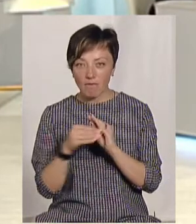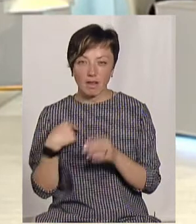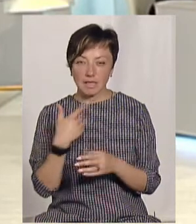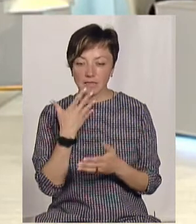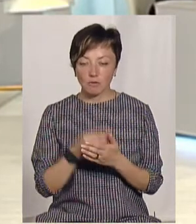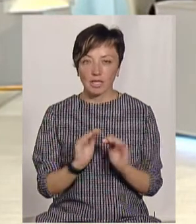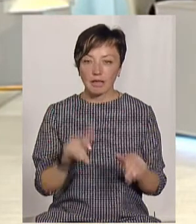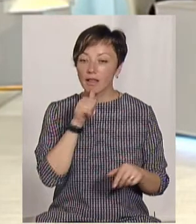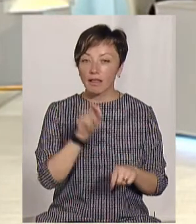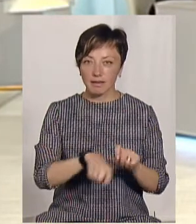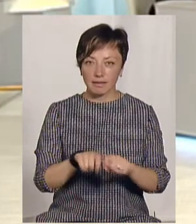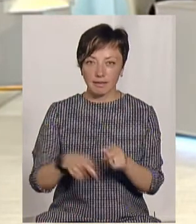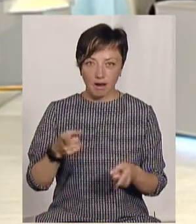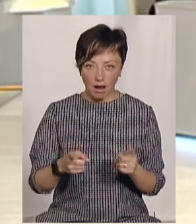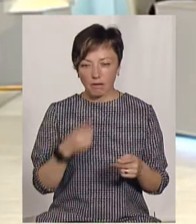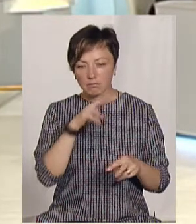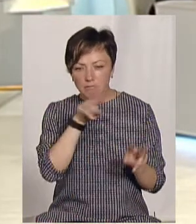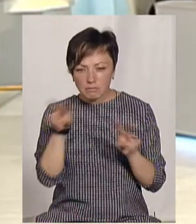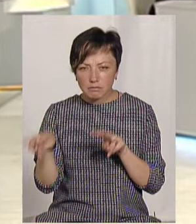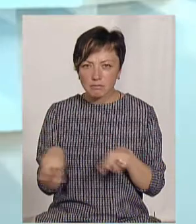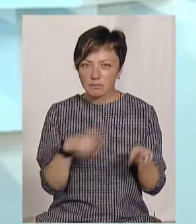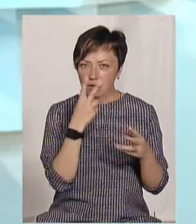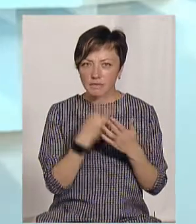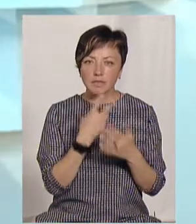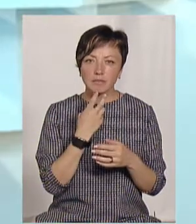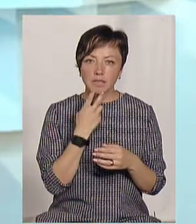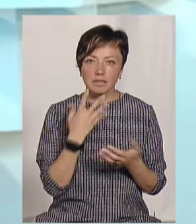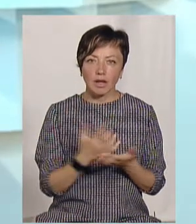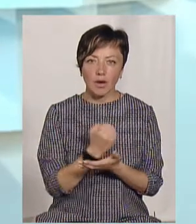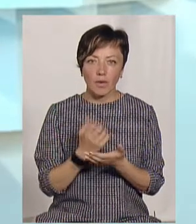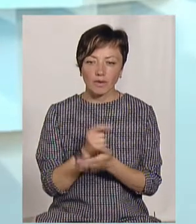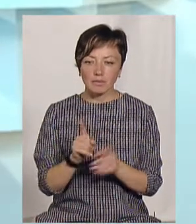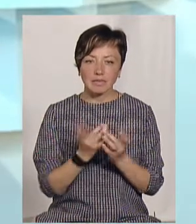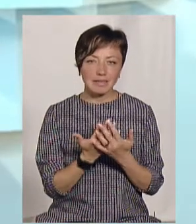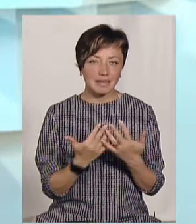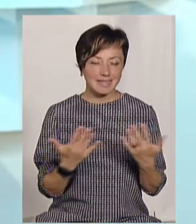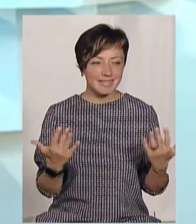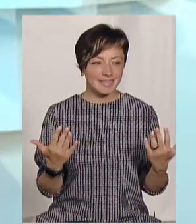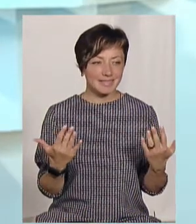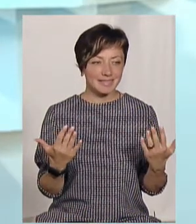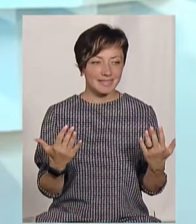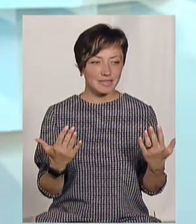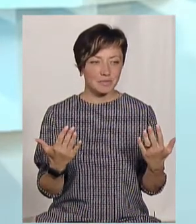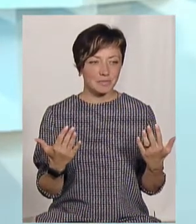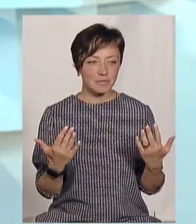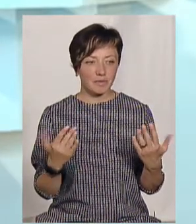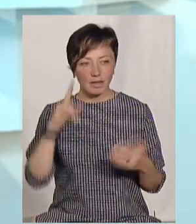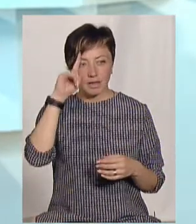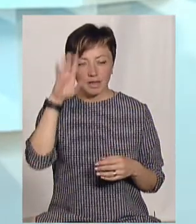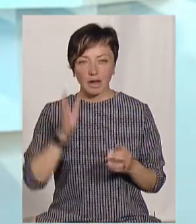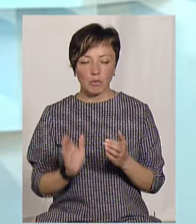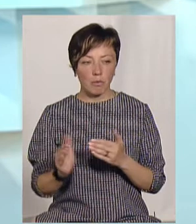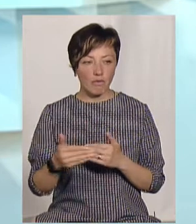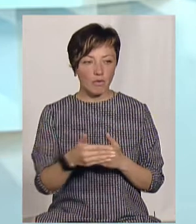я навіть на своїх дітях тестував. Вони реально розглядали, дивилися, сміялися, знаходили там такі різні... Наприклад, той самий легендарний